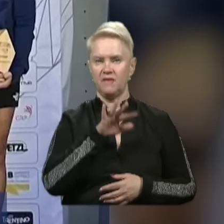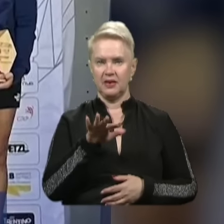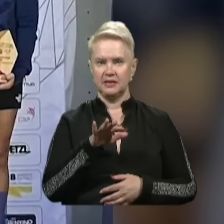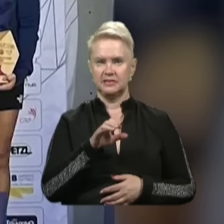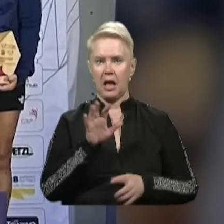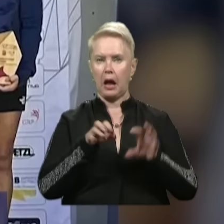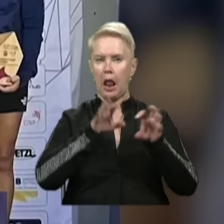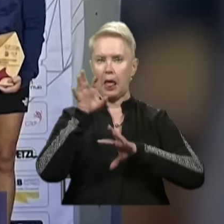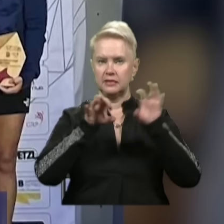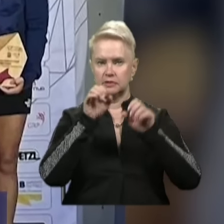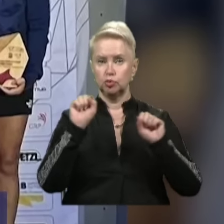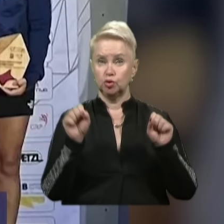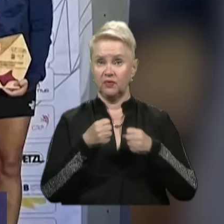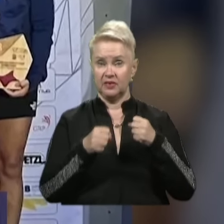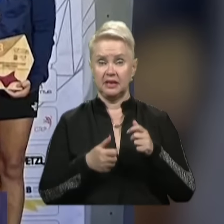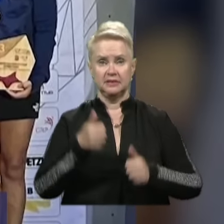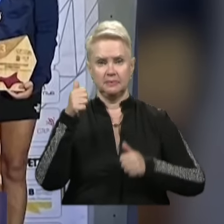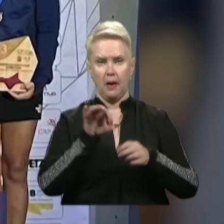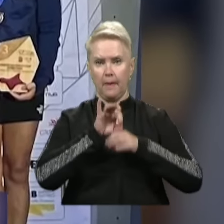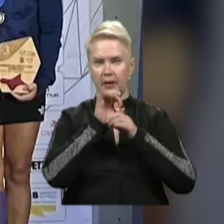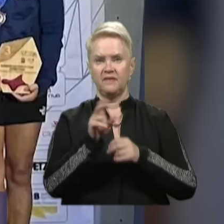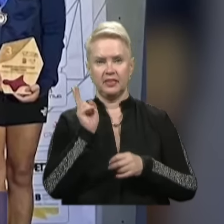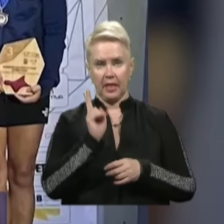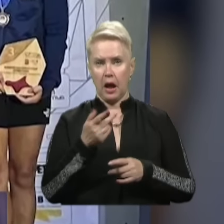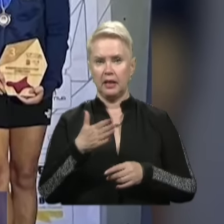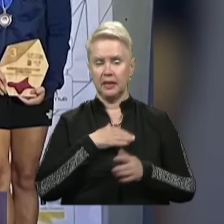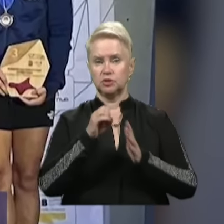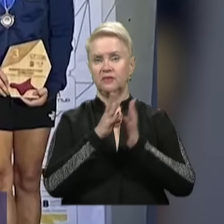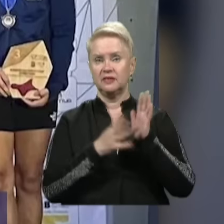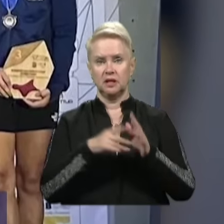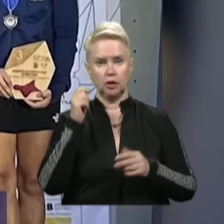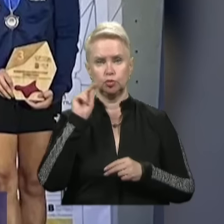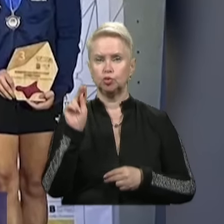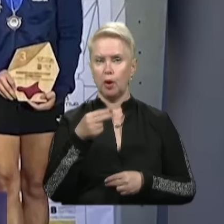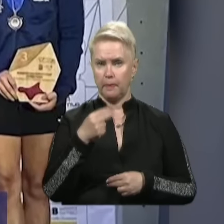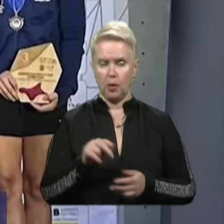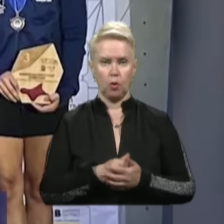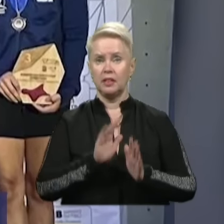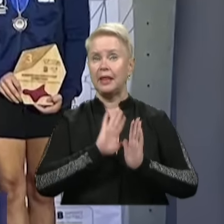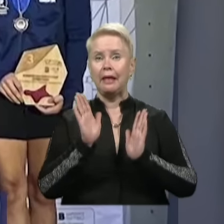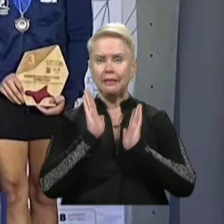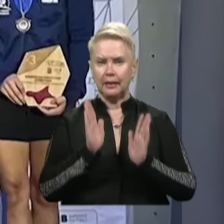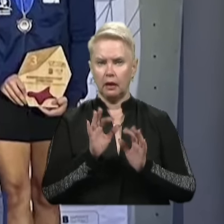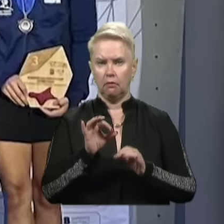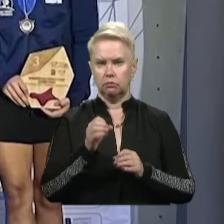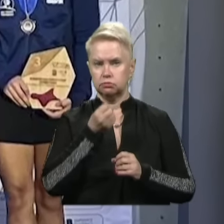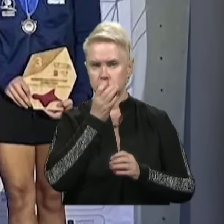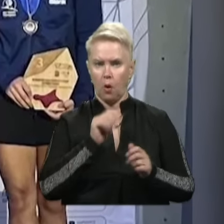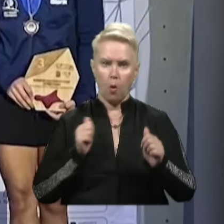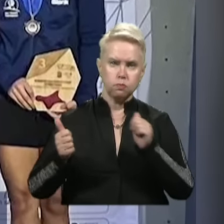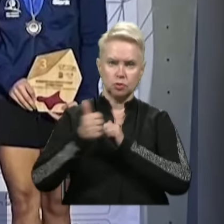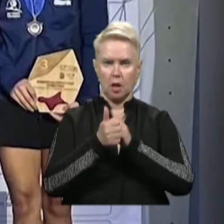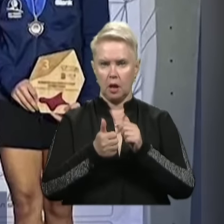скелелазіння на швидкість. Змагання проходили в Італії. Наша 19-річна чемпіонка не тільки ефектно обійшла